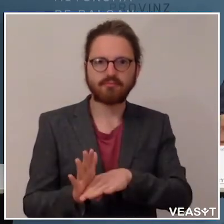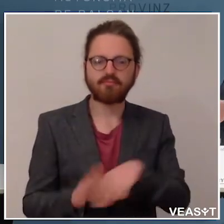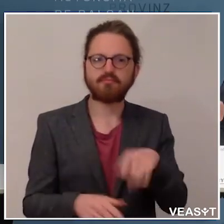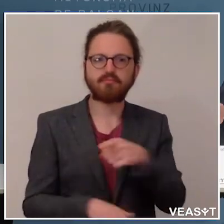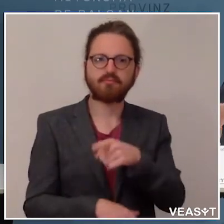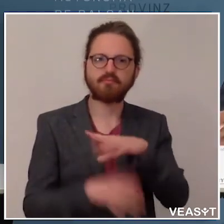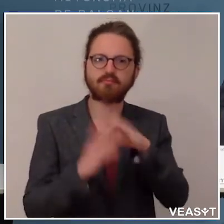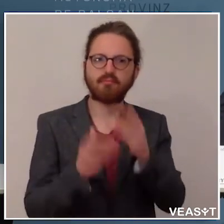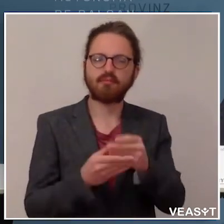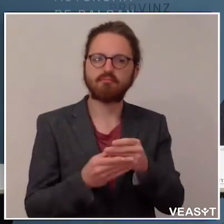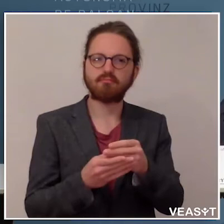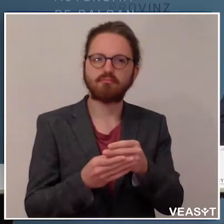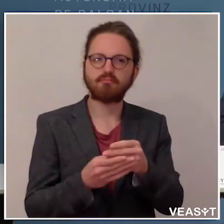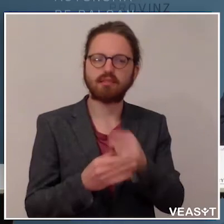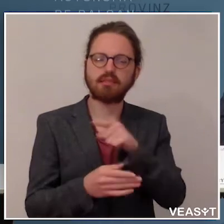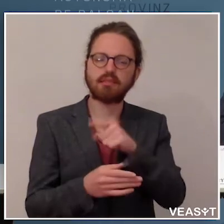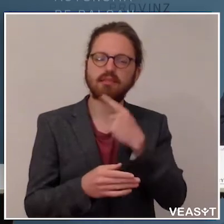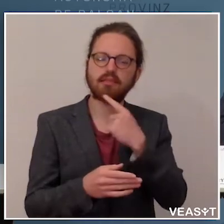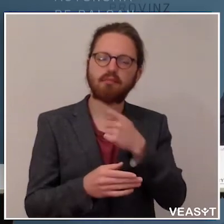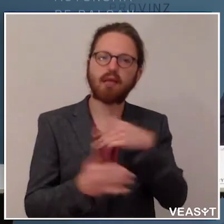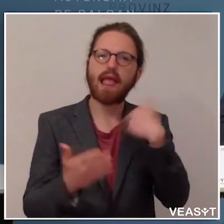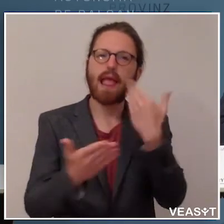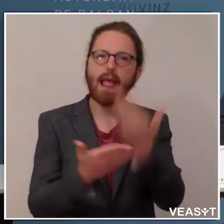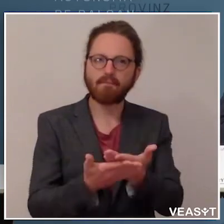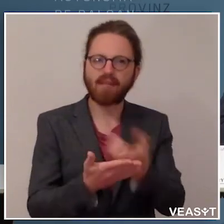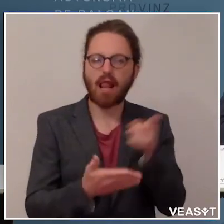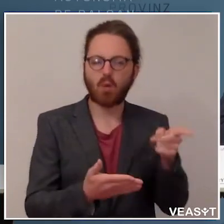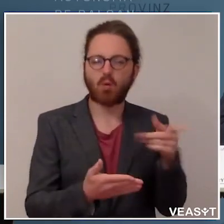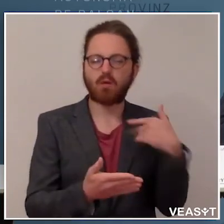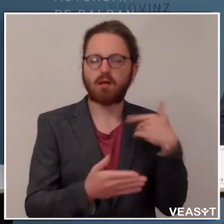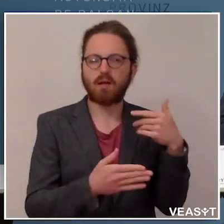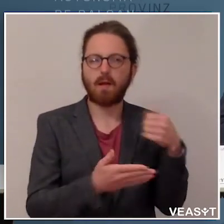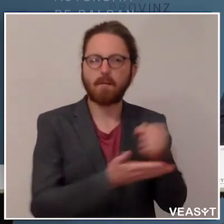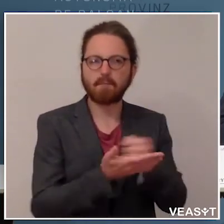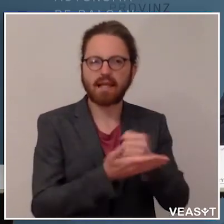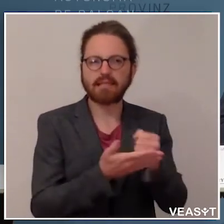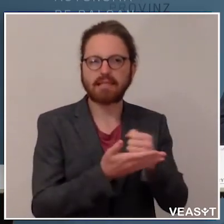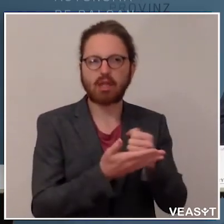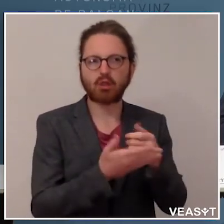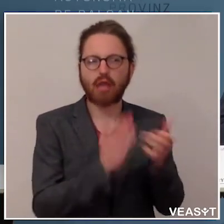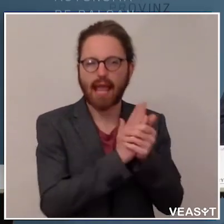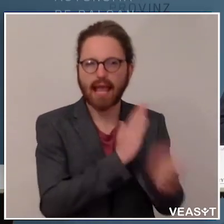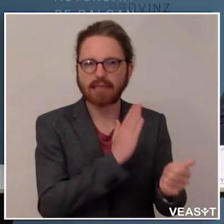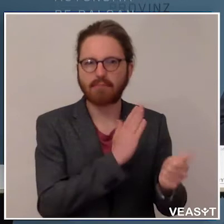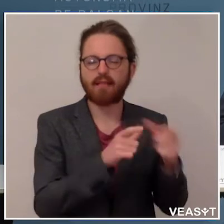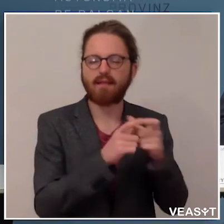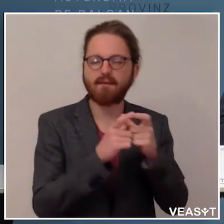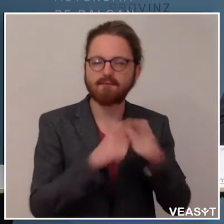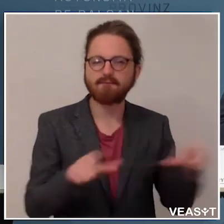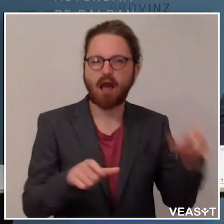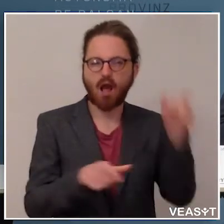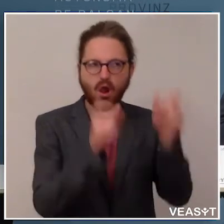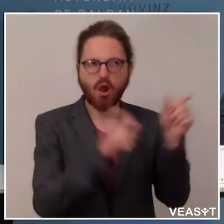die auf Empfehlungen unserer medizinischen Berater oder Fachleute aufbauen, aber auch